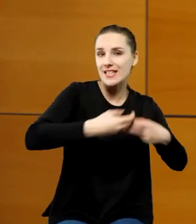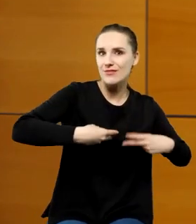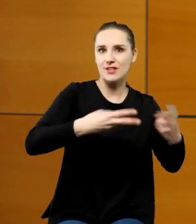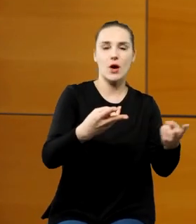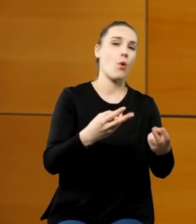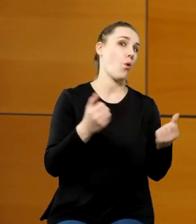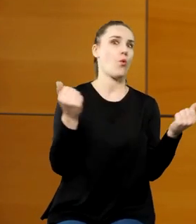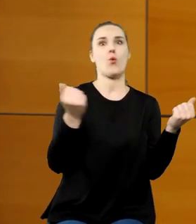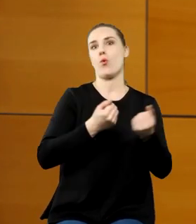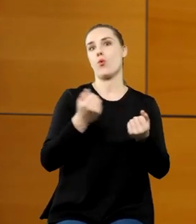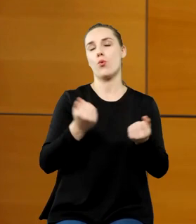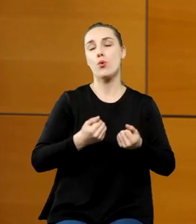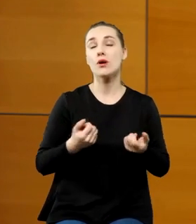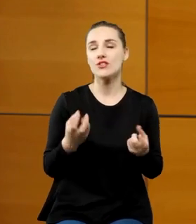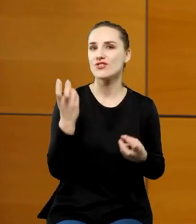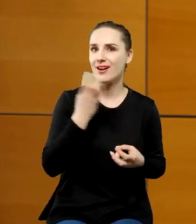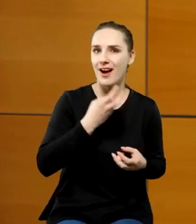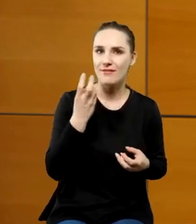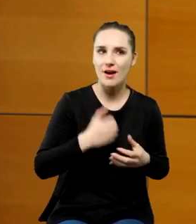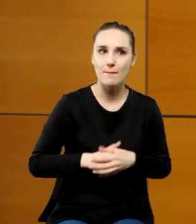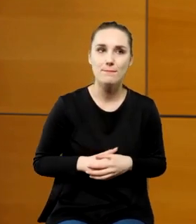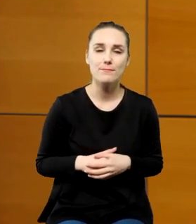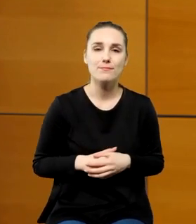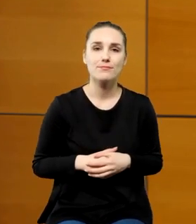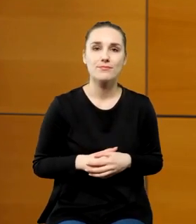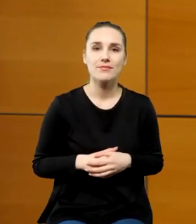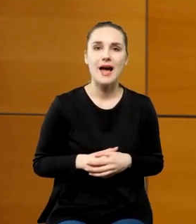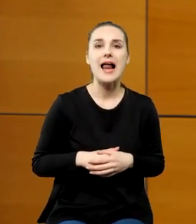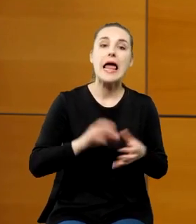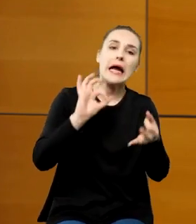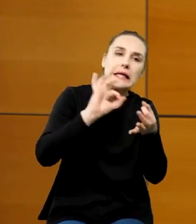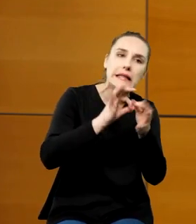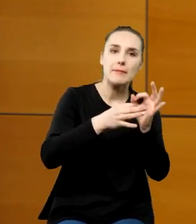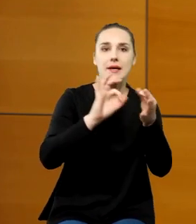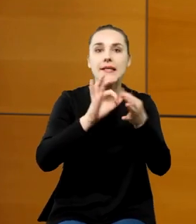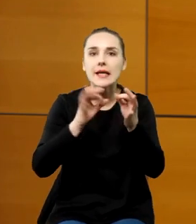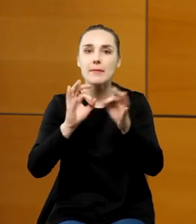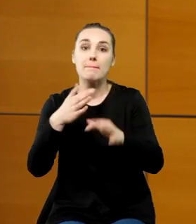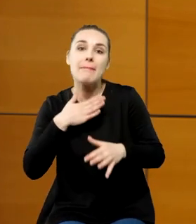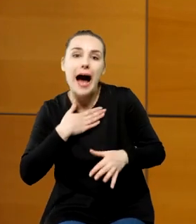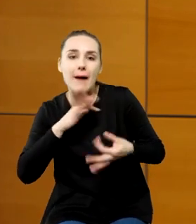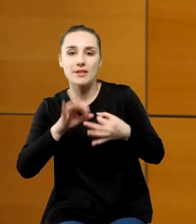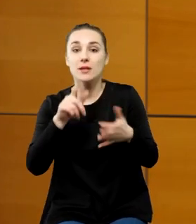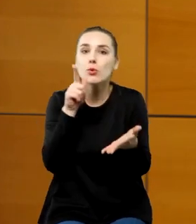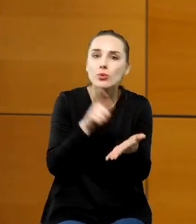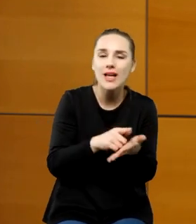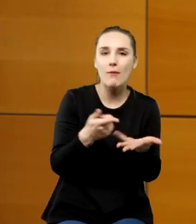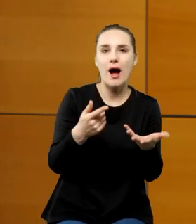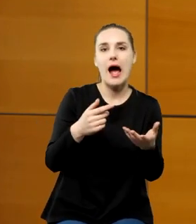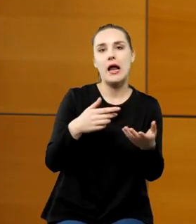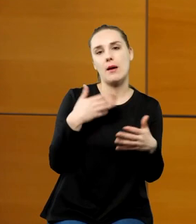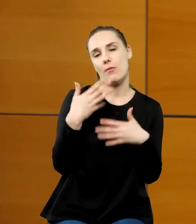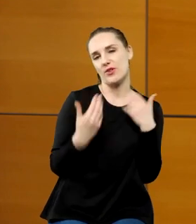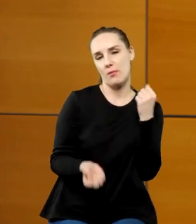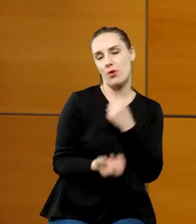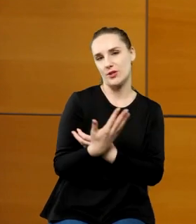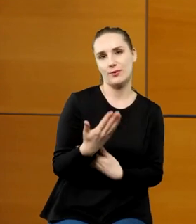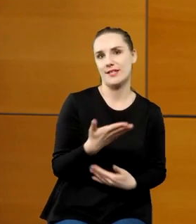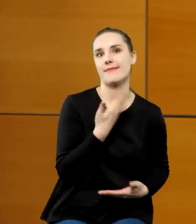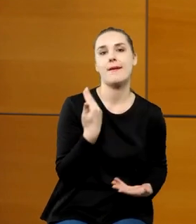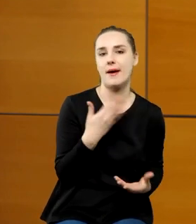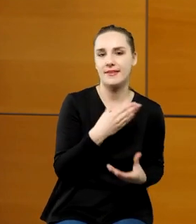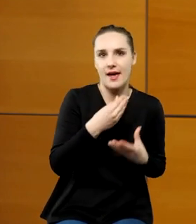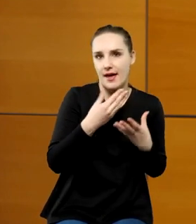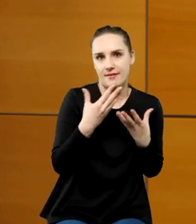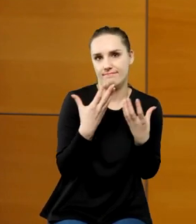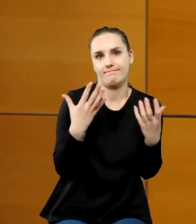jest dużo tutaj takich, że gdyby to, gdyby tamto, że byłyby cudowne źródła, ale zawsze się na końcu okazuje, że ich nie zachowano,